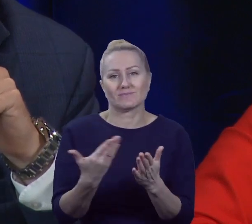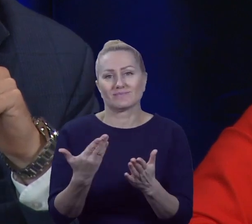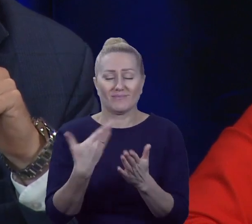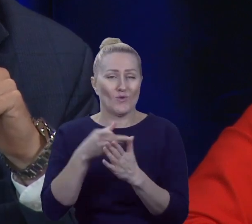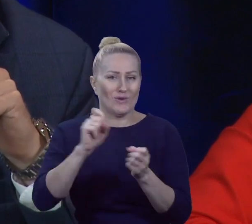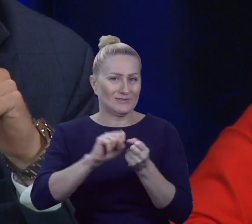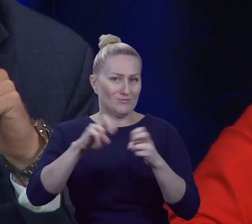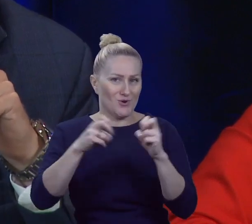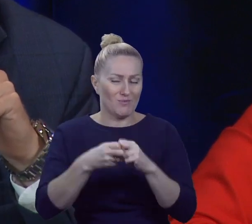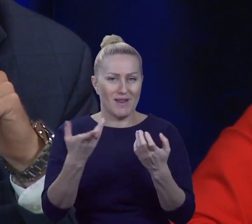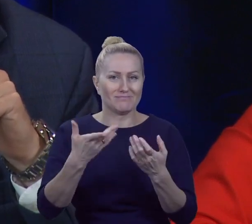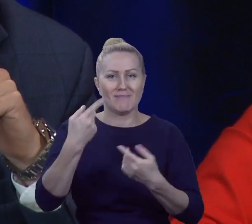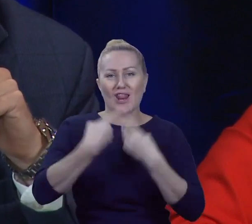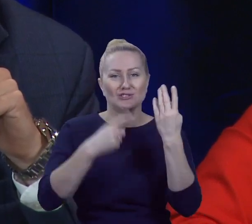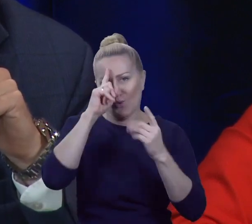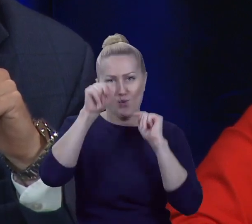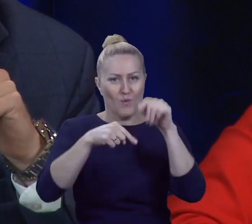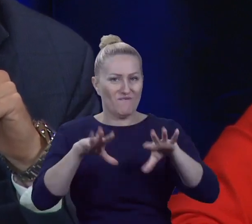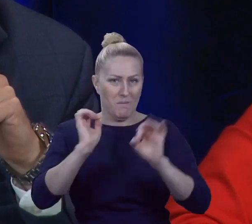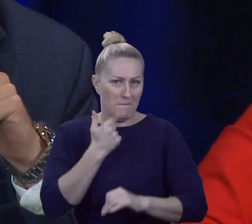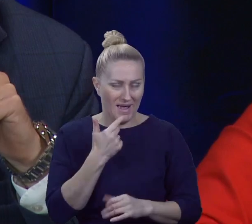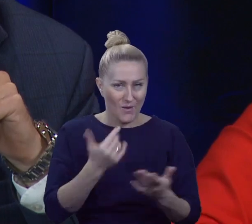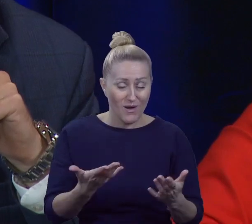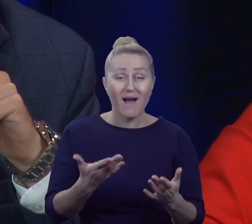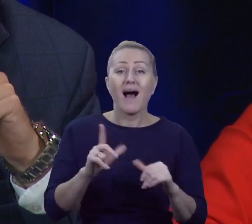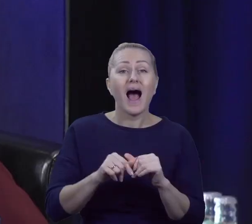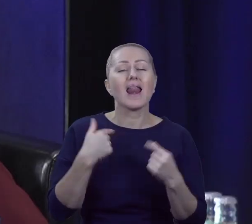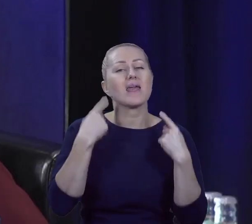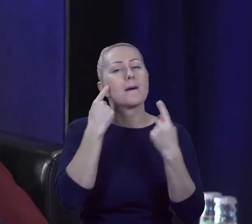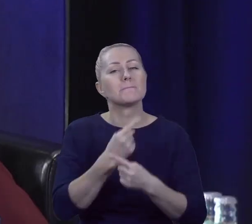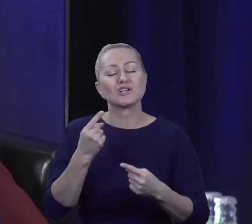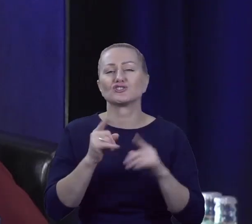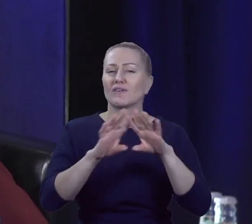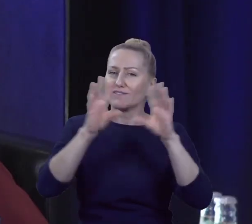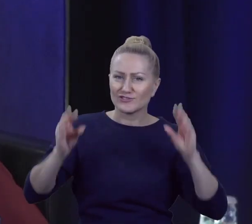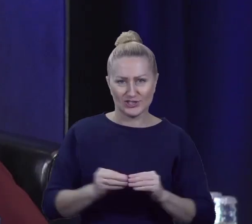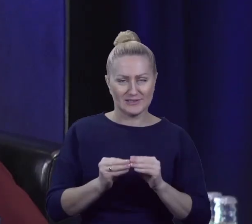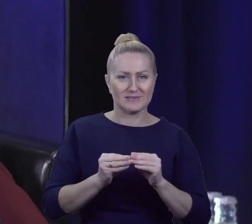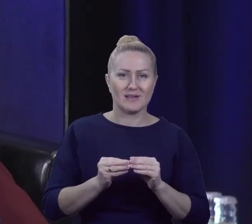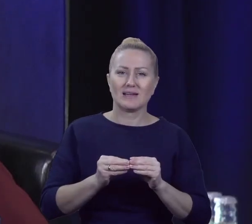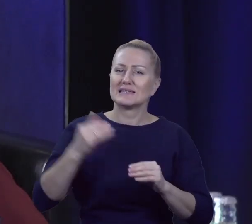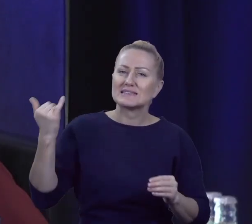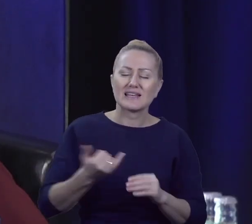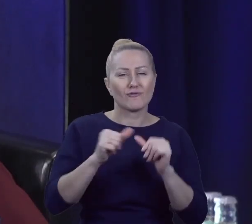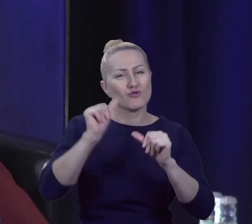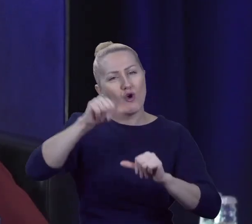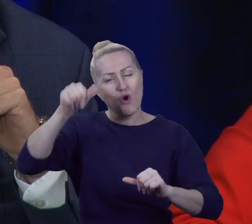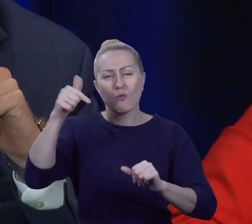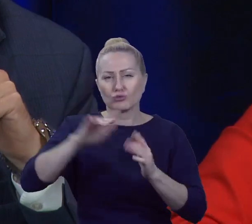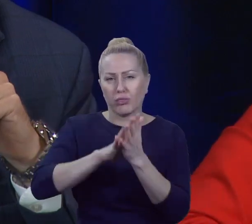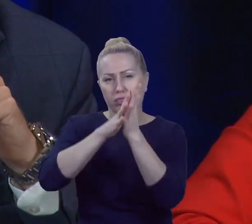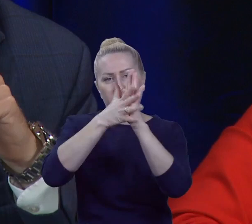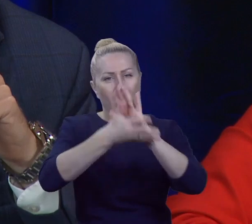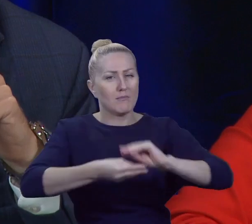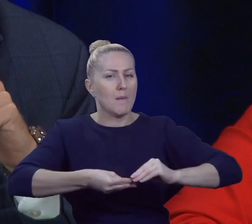frekwencją, ale tak jak powiedziałem, ja uważam, że wszystko z każdym rokiem musi ewaluować, musi się zmieniać, ale